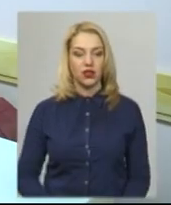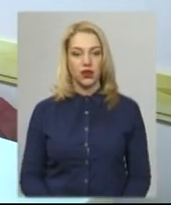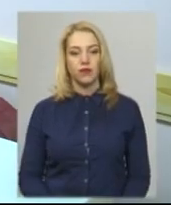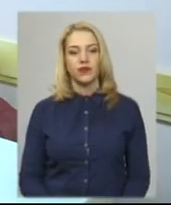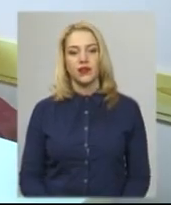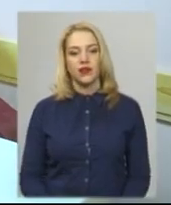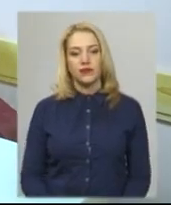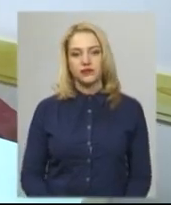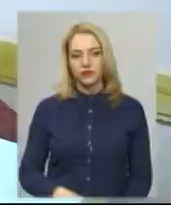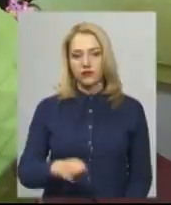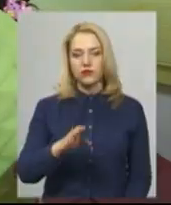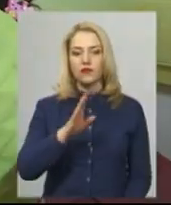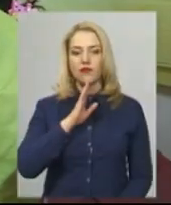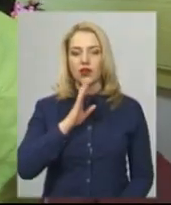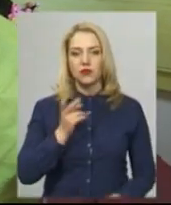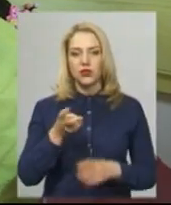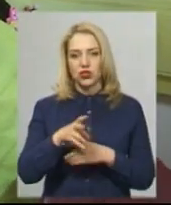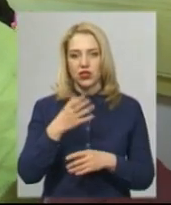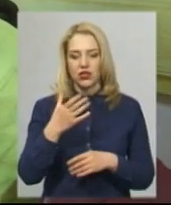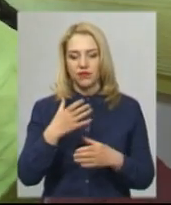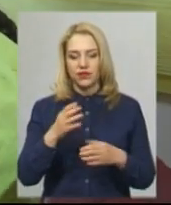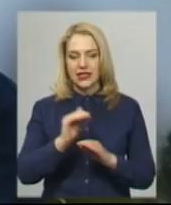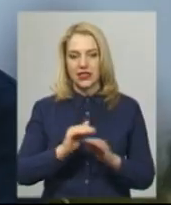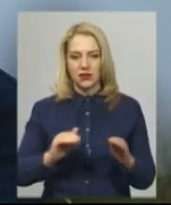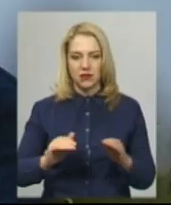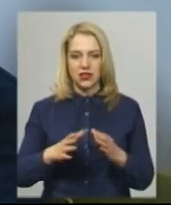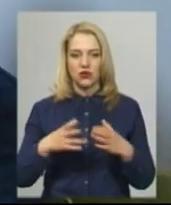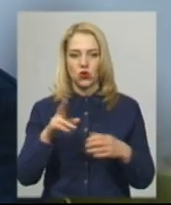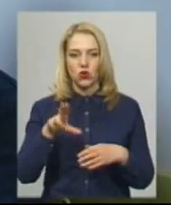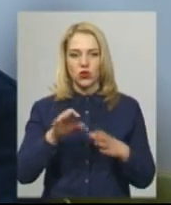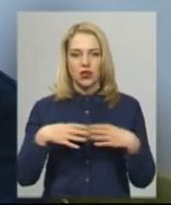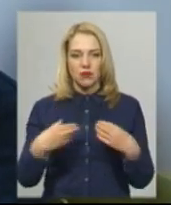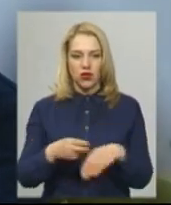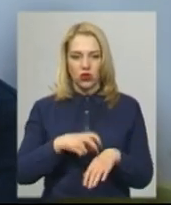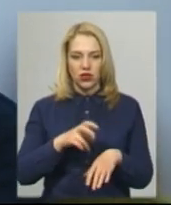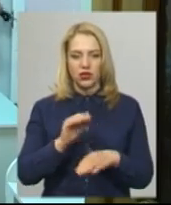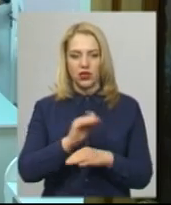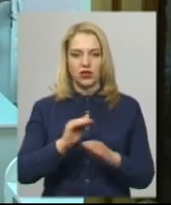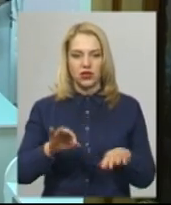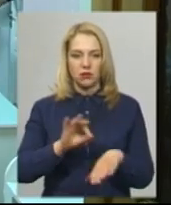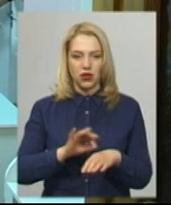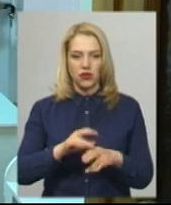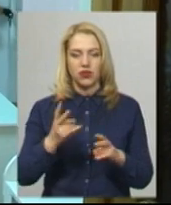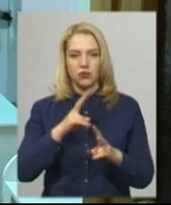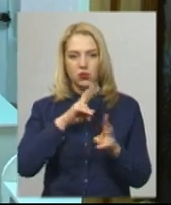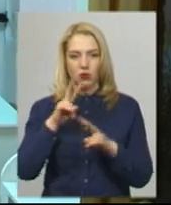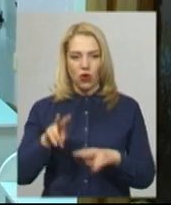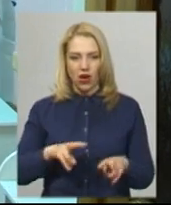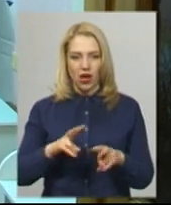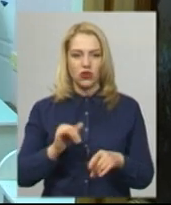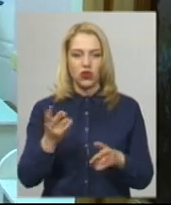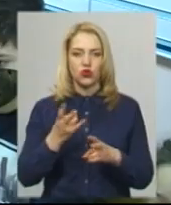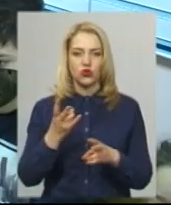Олійник Лілля з дітьми прийшла на прийом до сімейного лікаря, так як малеча прихворіла. Необхідно, щоб лікар оглянув і сказав, що робити далі. Жінка каже,